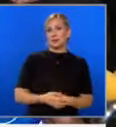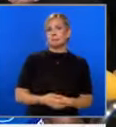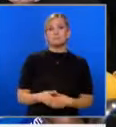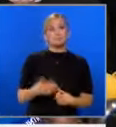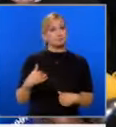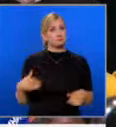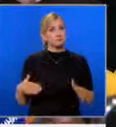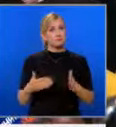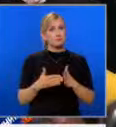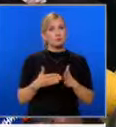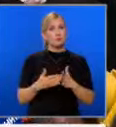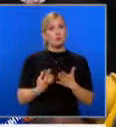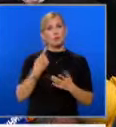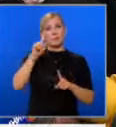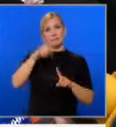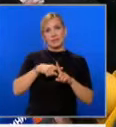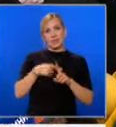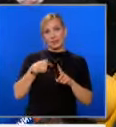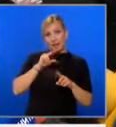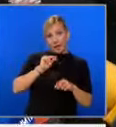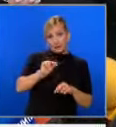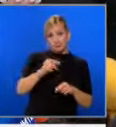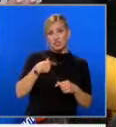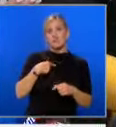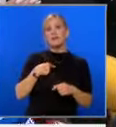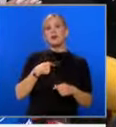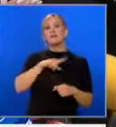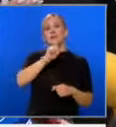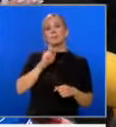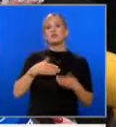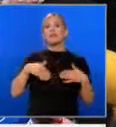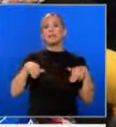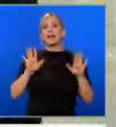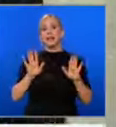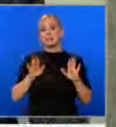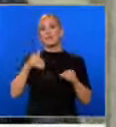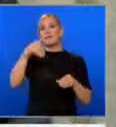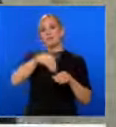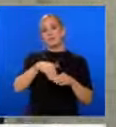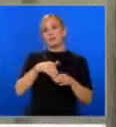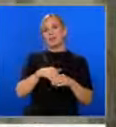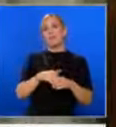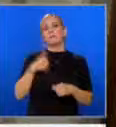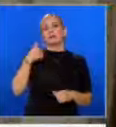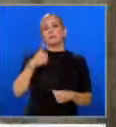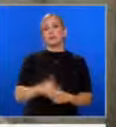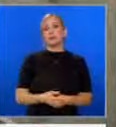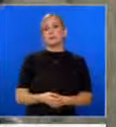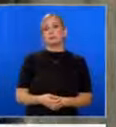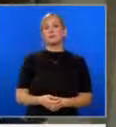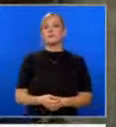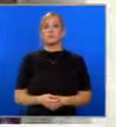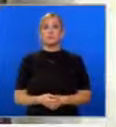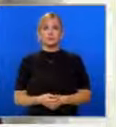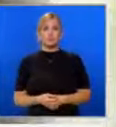Затова, поне от един месец ви говорим, че става въпрос за предателство в БСП. За преврата. От БСП обединена левица